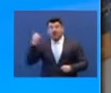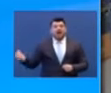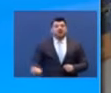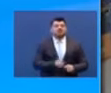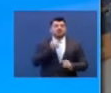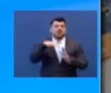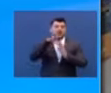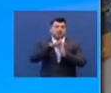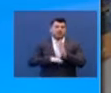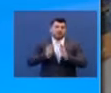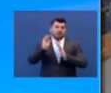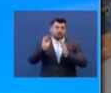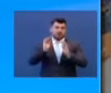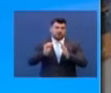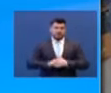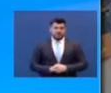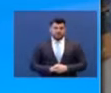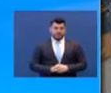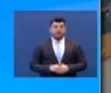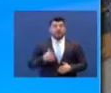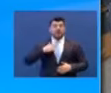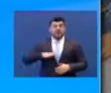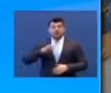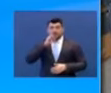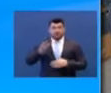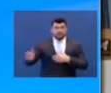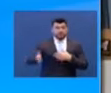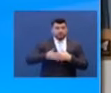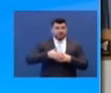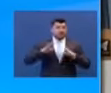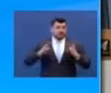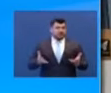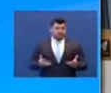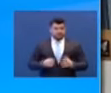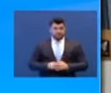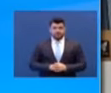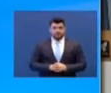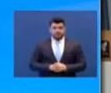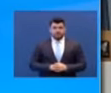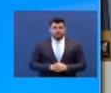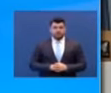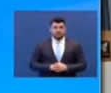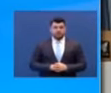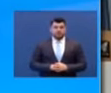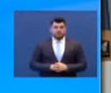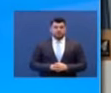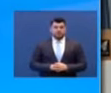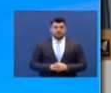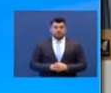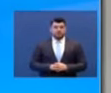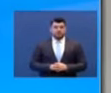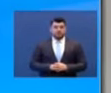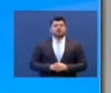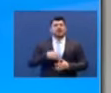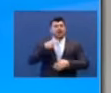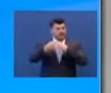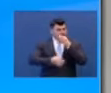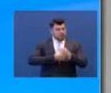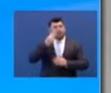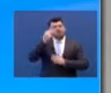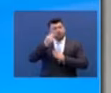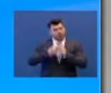προστασίας. Θα ήθελα να κλείσω με το εξής. Όπως επανλημμένος έχει τονίσει ο κ. Πρωθυπουργός